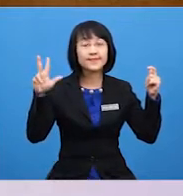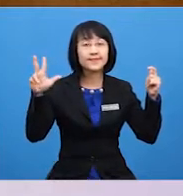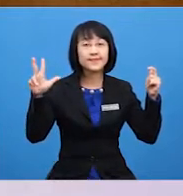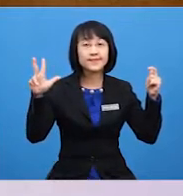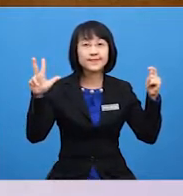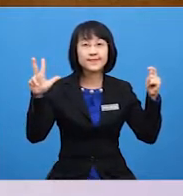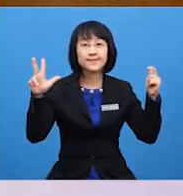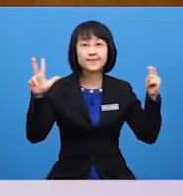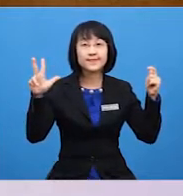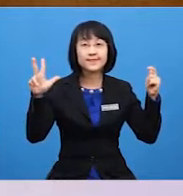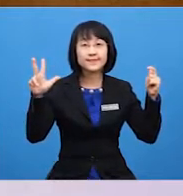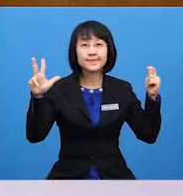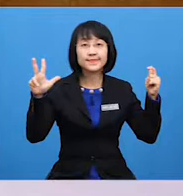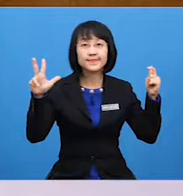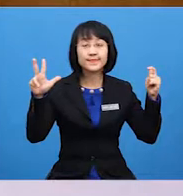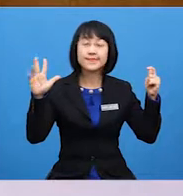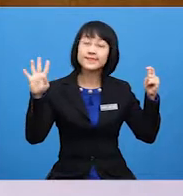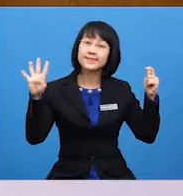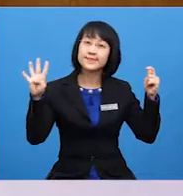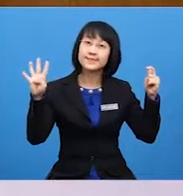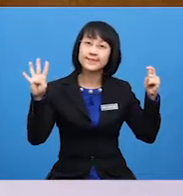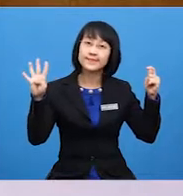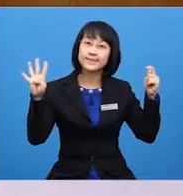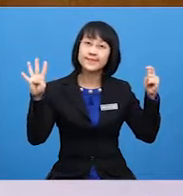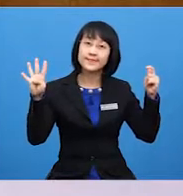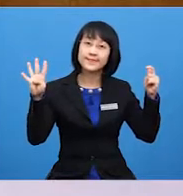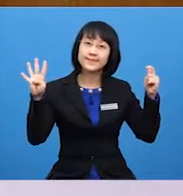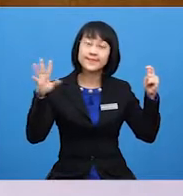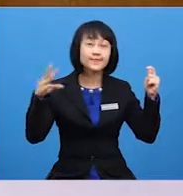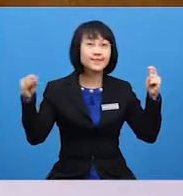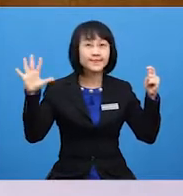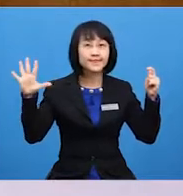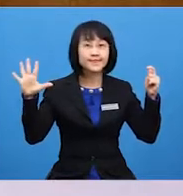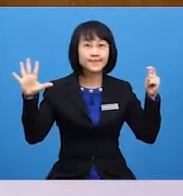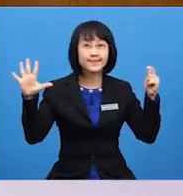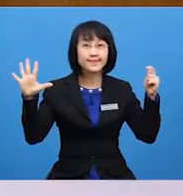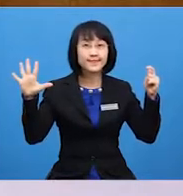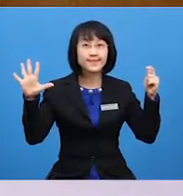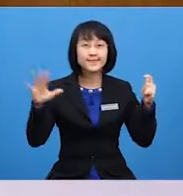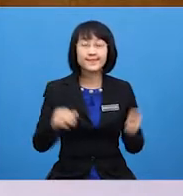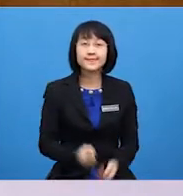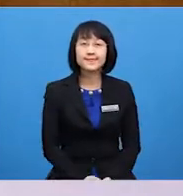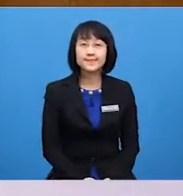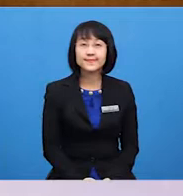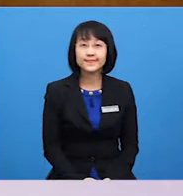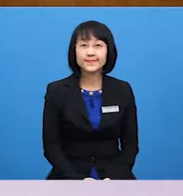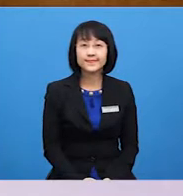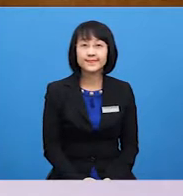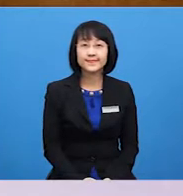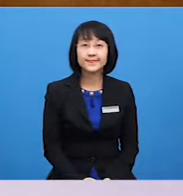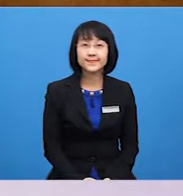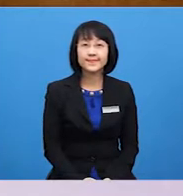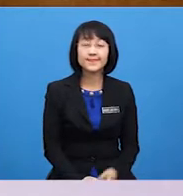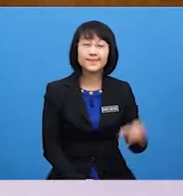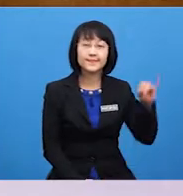4, and 5 Letter